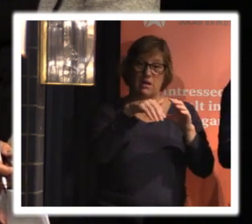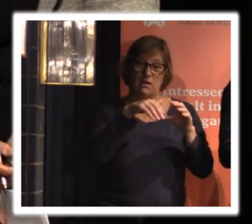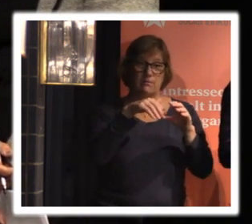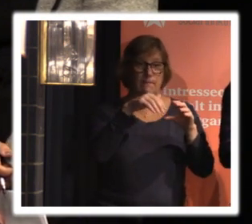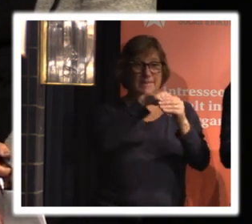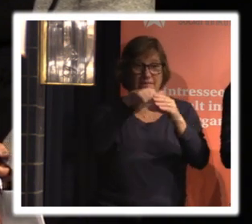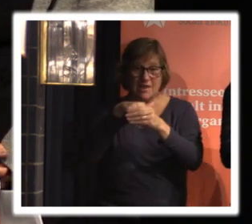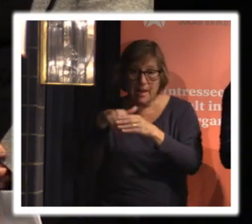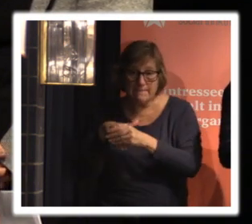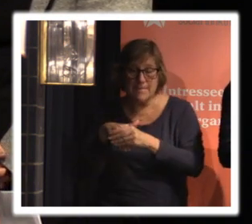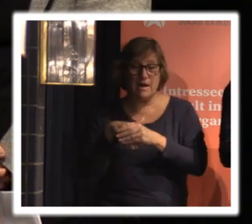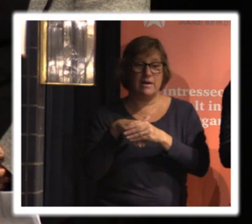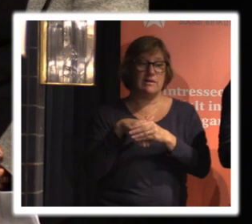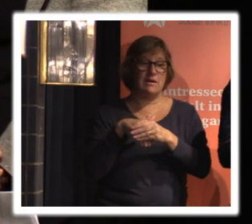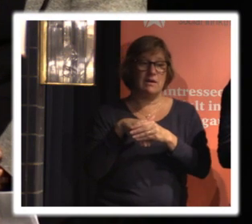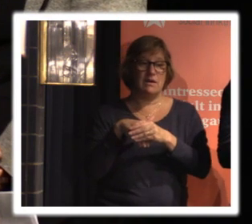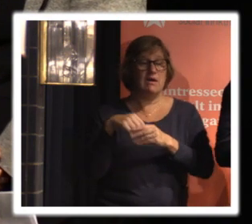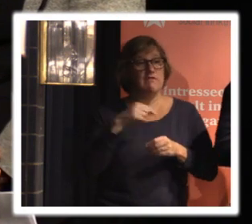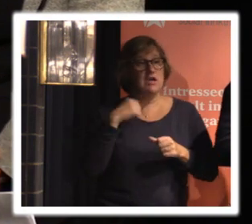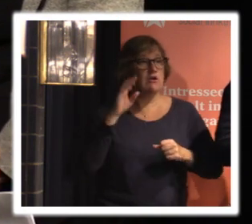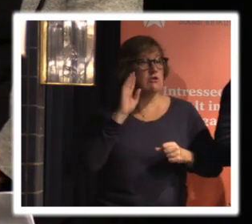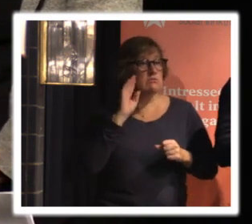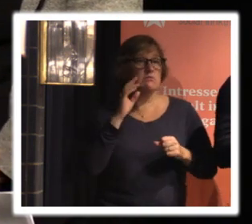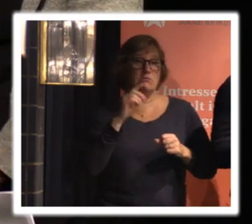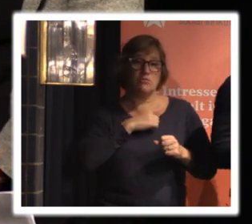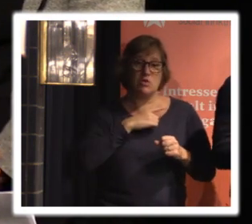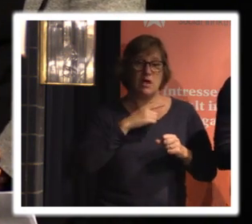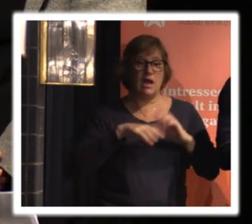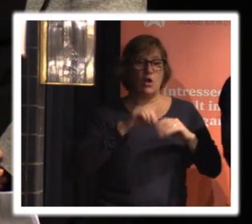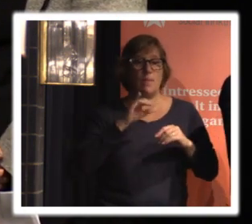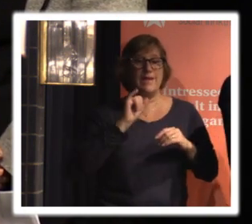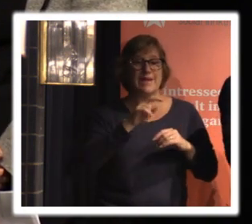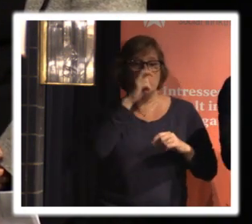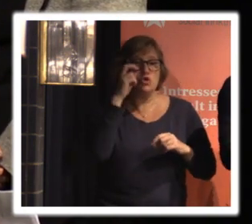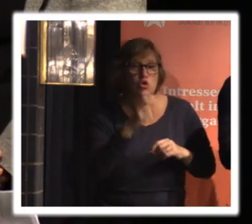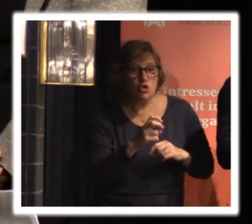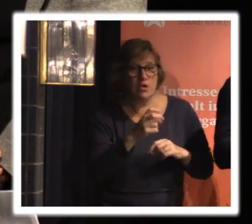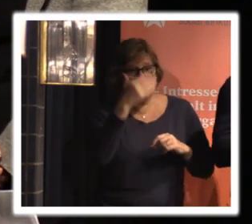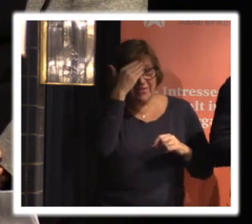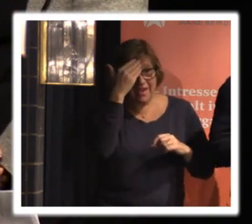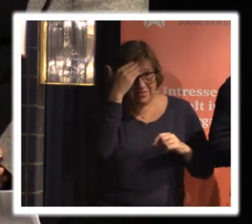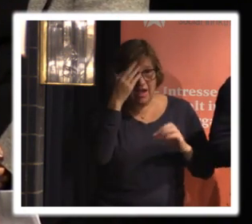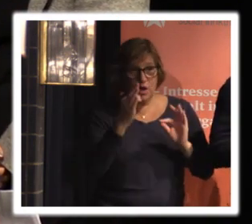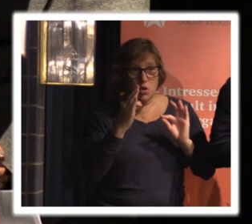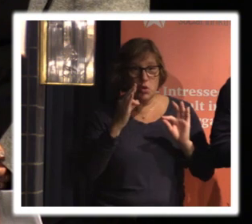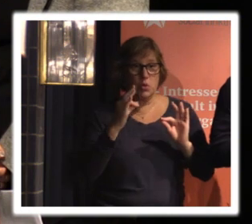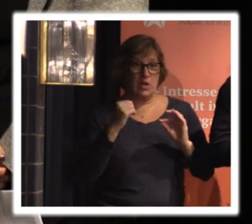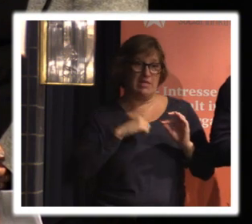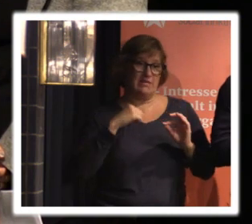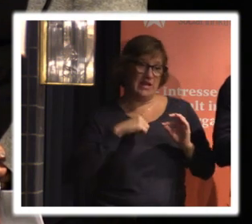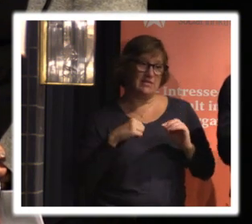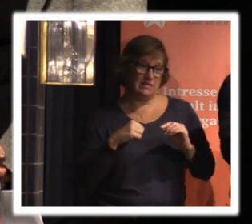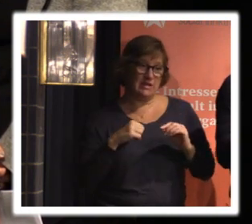informera sina medlemmar för det är ju det vi har hört mycket här att det handlar mycket om insyn och att vi individer har rätt till information